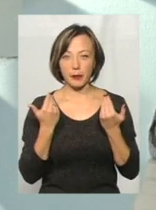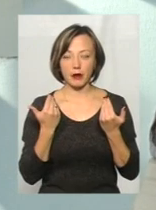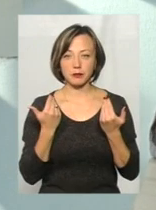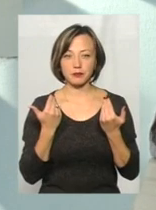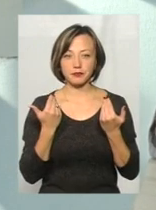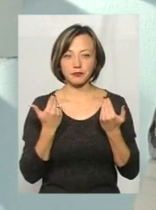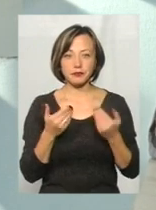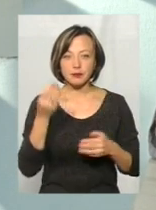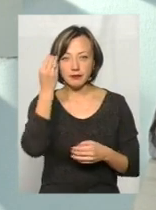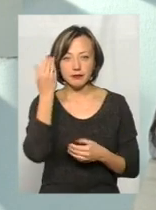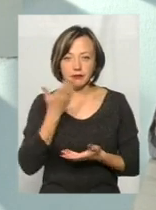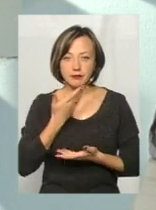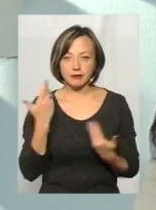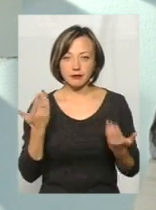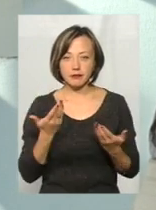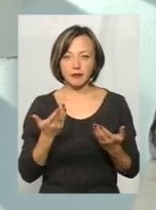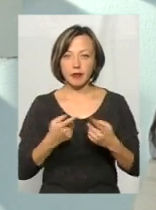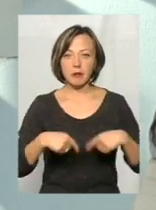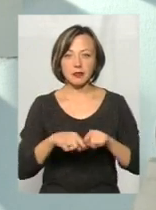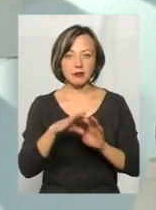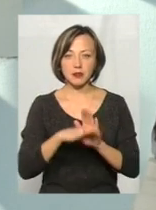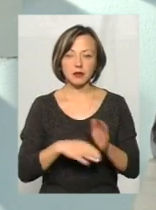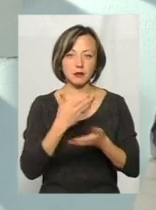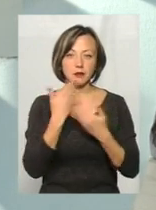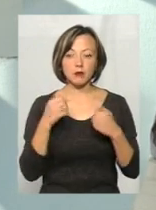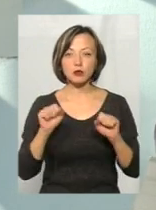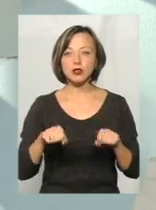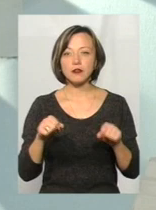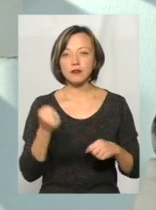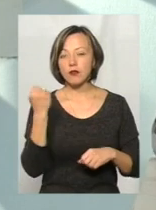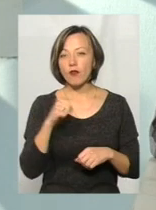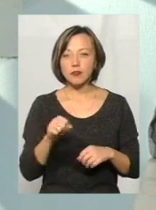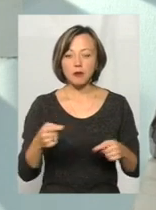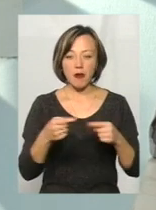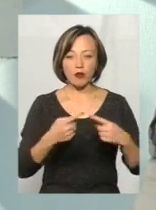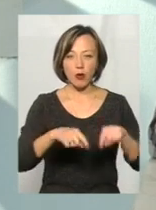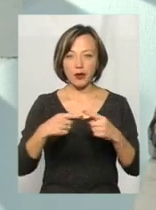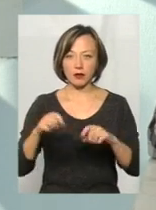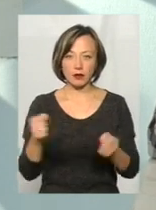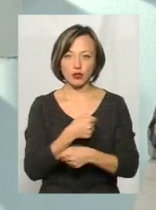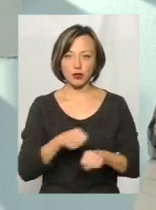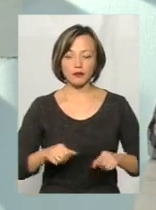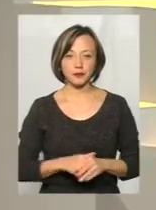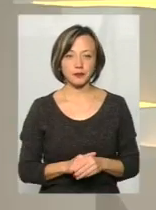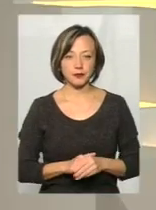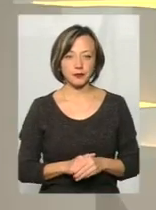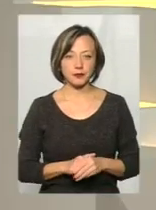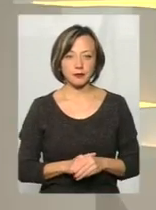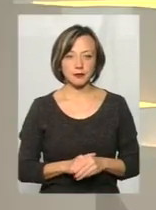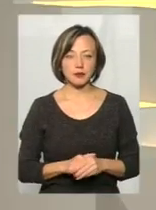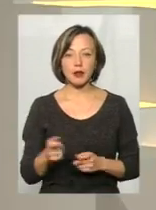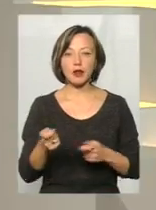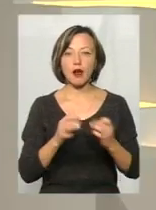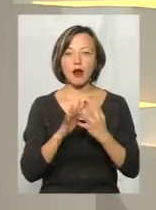не є сенсу. Вони не йдуть за партійними списками і важливо виграти в певних округах мажоритар. Керівник